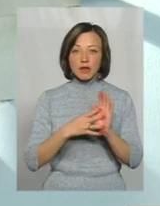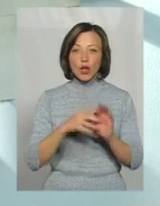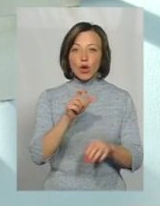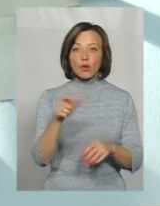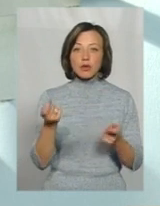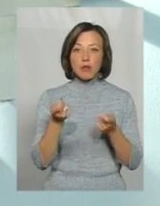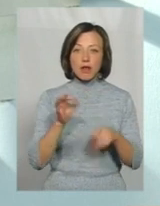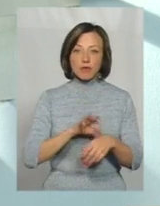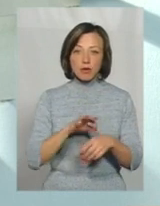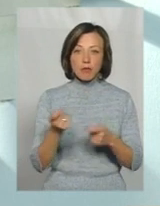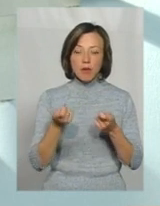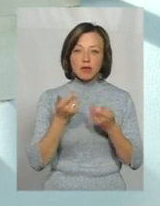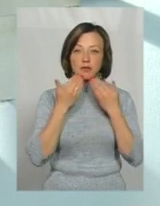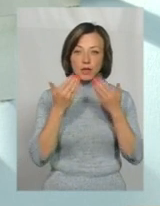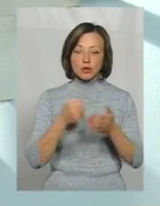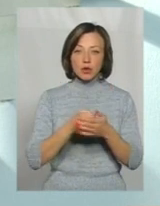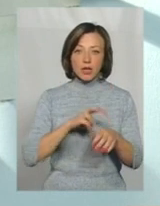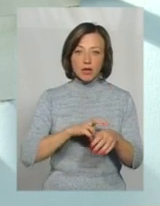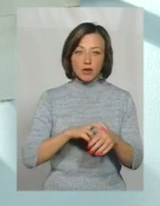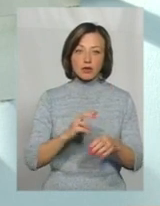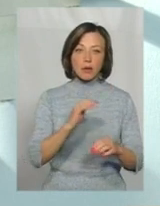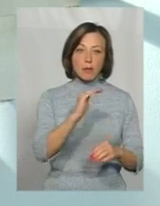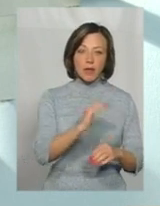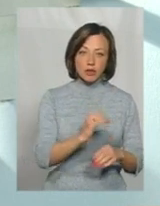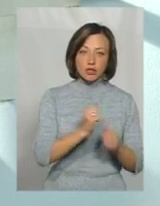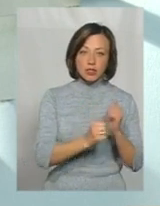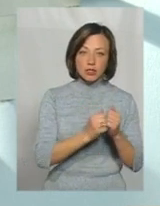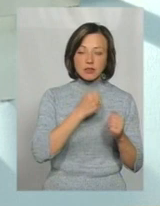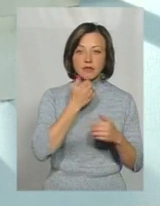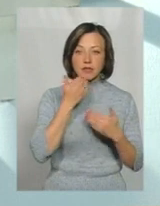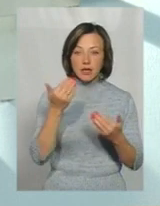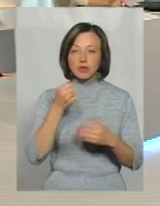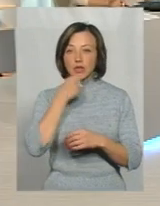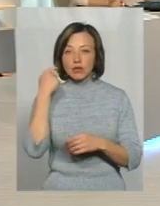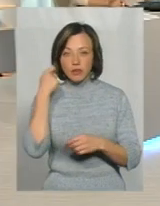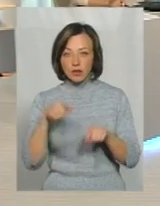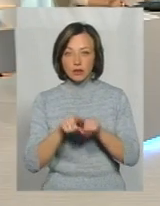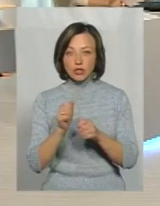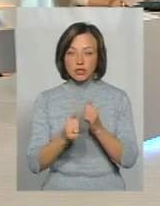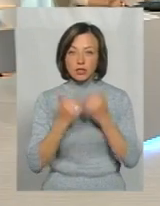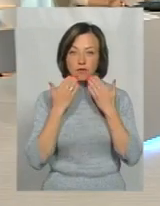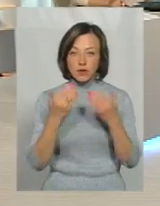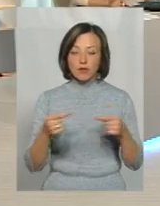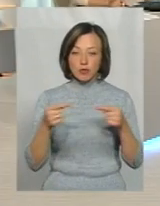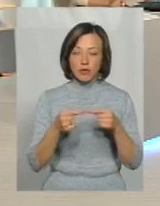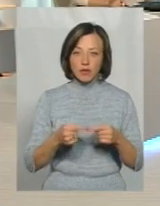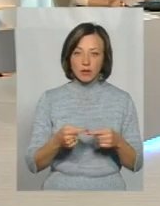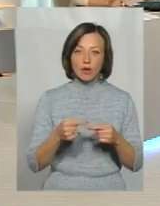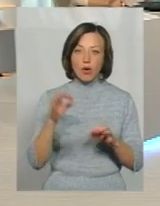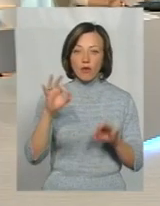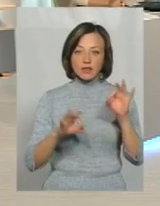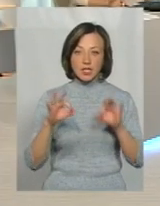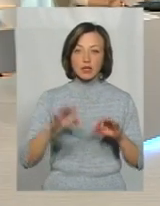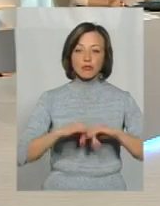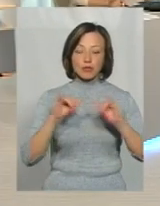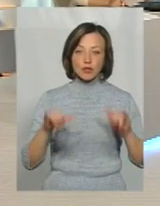хворіють і мало звертаються до лікарів. Відповідно, ті, які молодші, частіше звертаються, і ті, які старшого віку, також частіше звертаються. Там, відповідно, цей коефіцієн буде